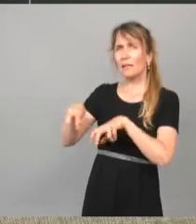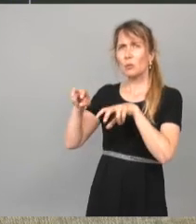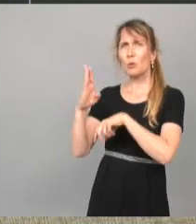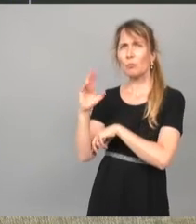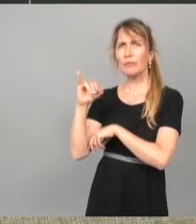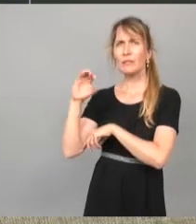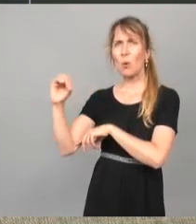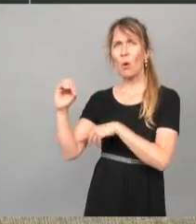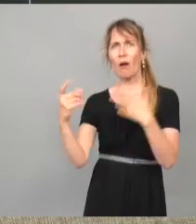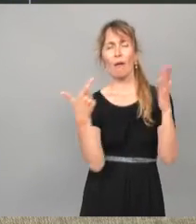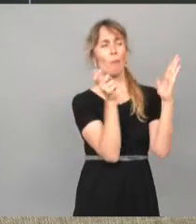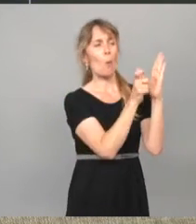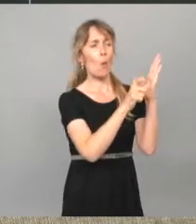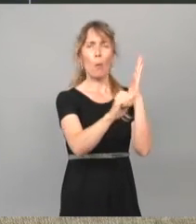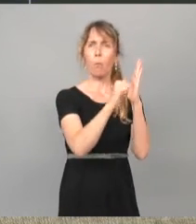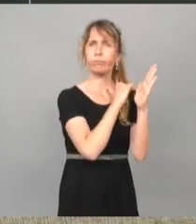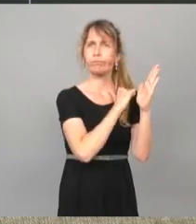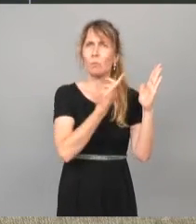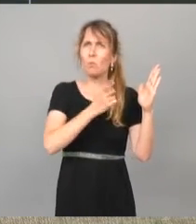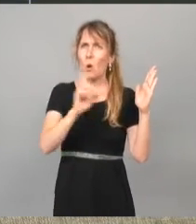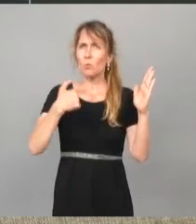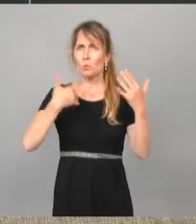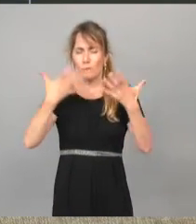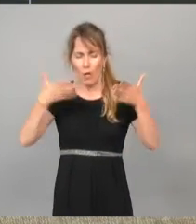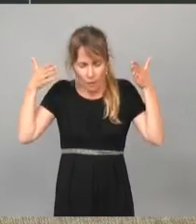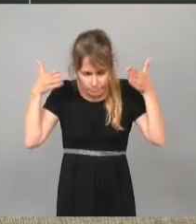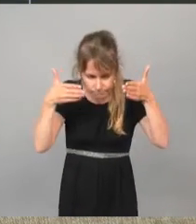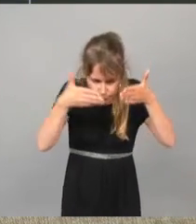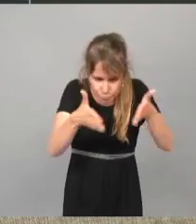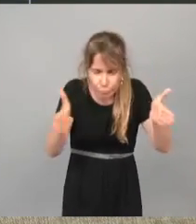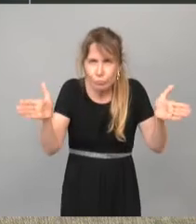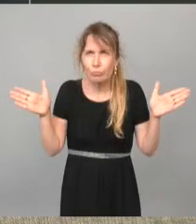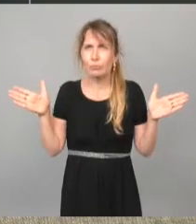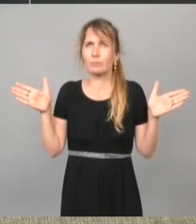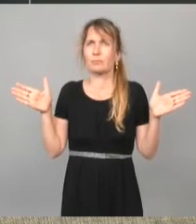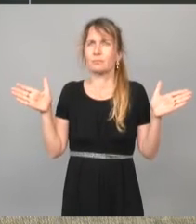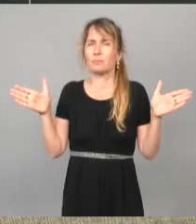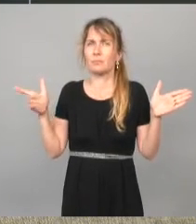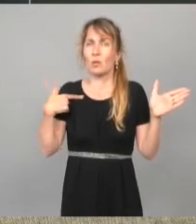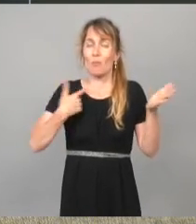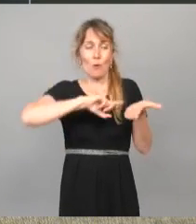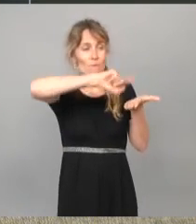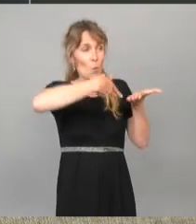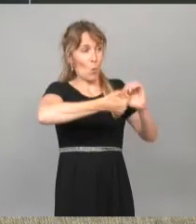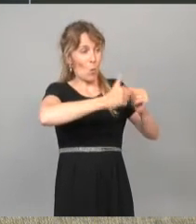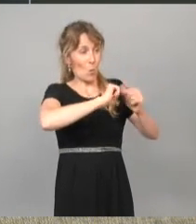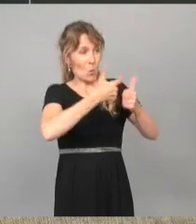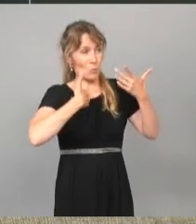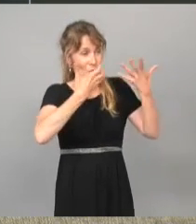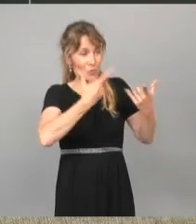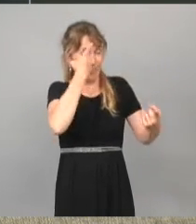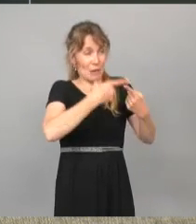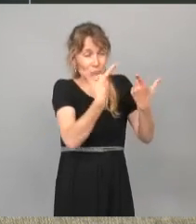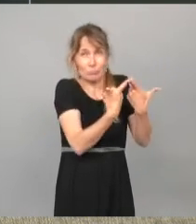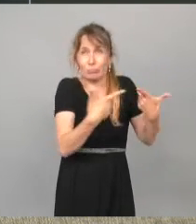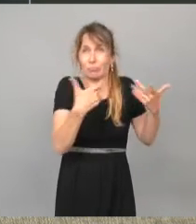tout cas, de ce fonds de concours. Simplement, l'idée, c'est d'élargir au maximum ce fonds de concours et de le rendre accessible. Vous savez, on peut